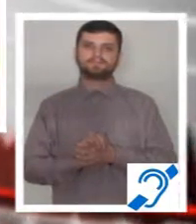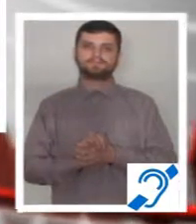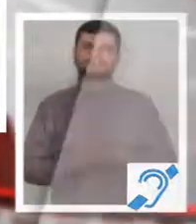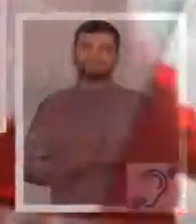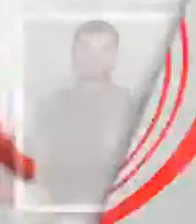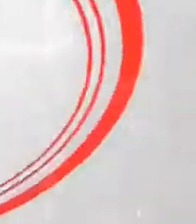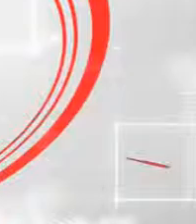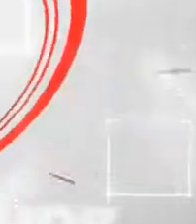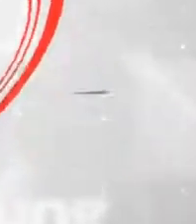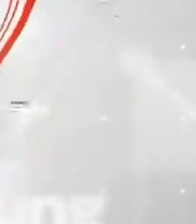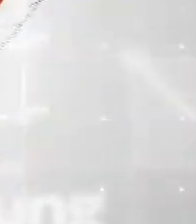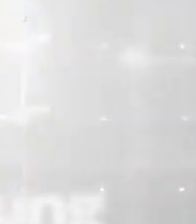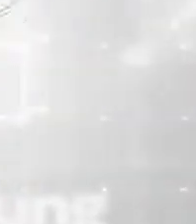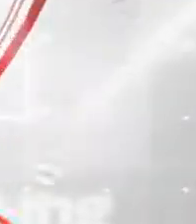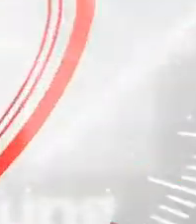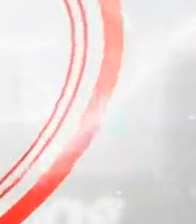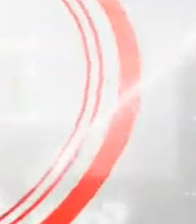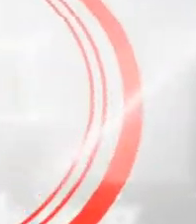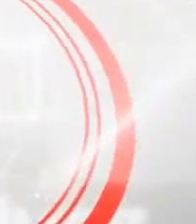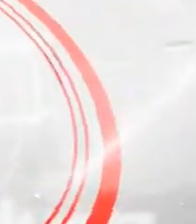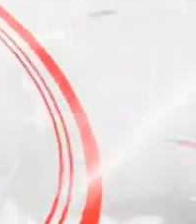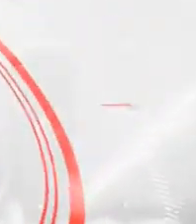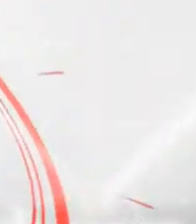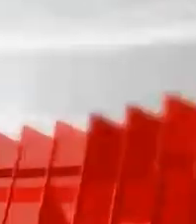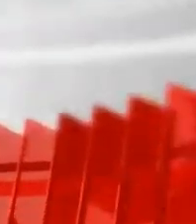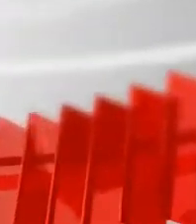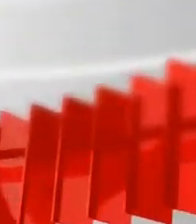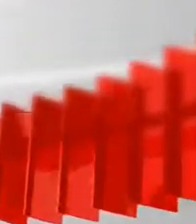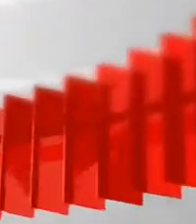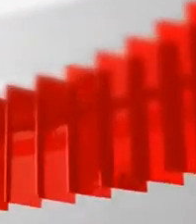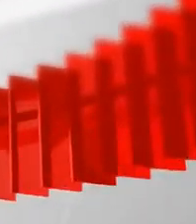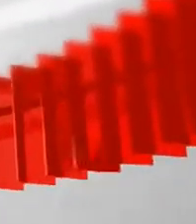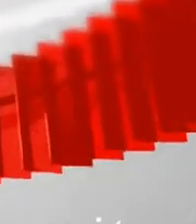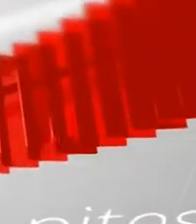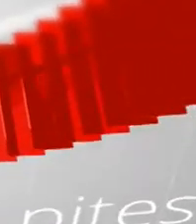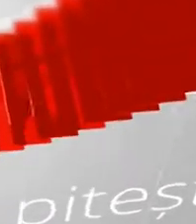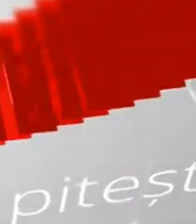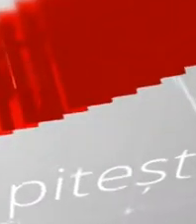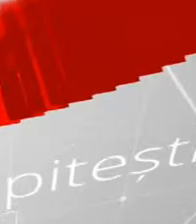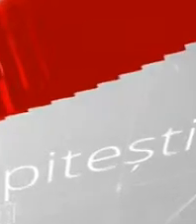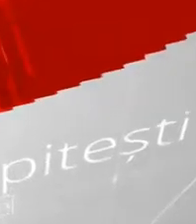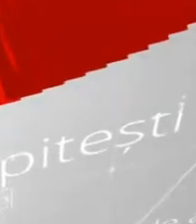MULȚUMIT PENTRU